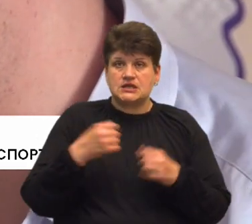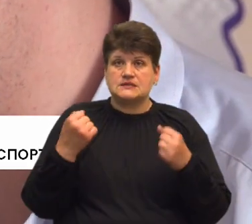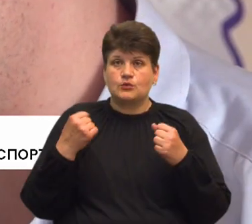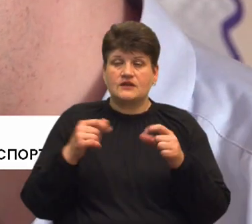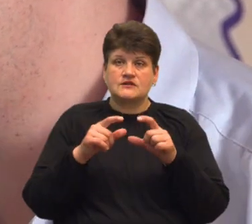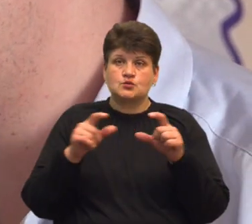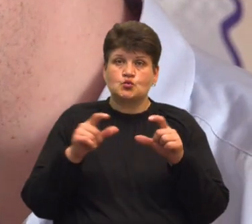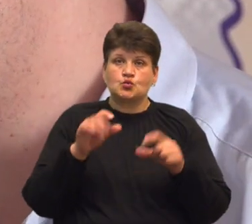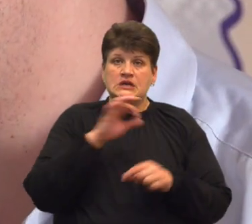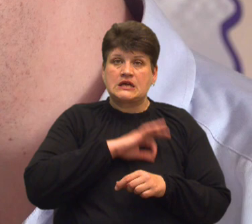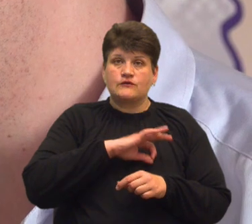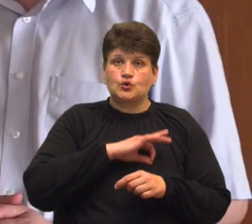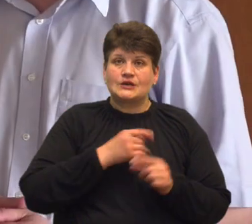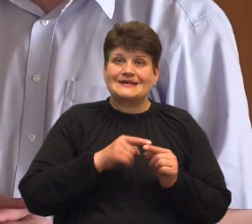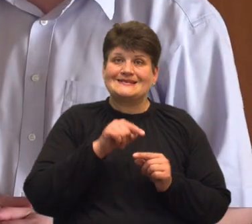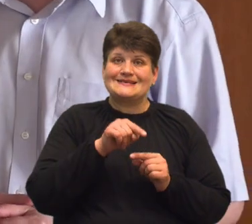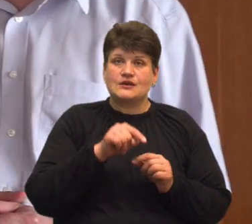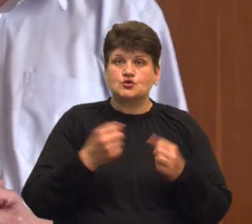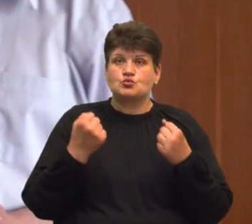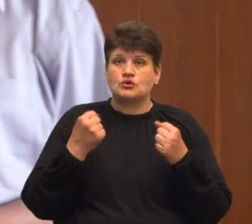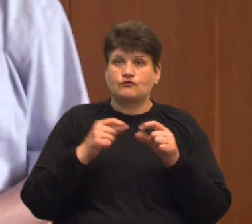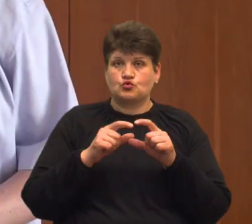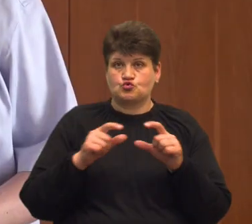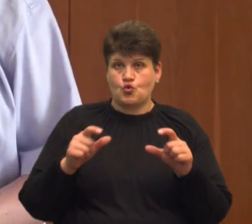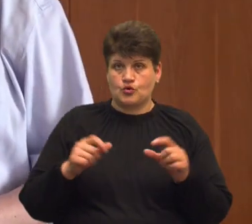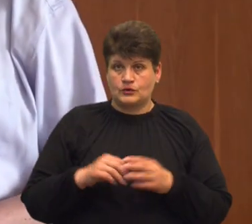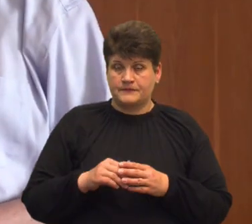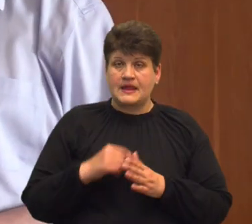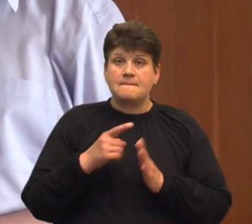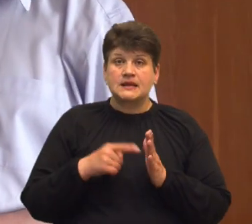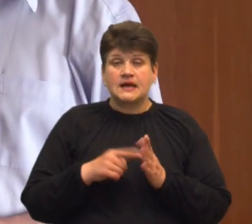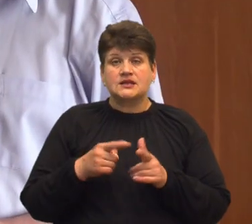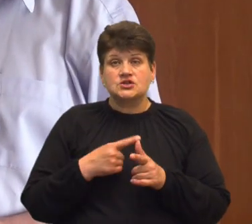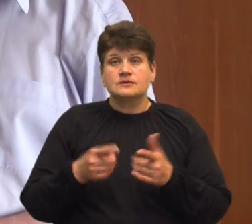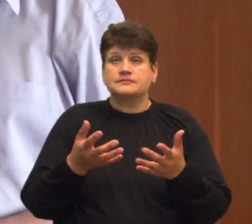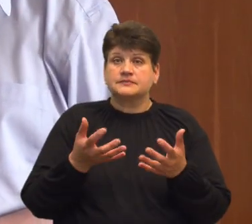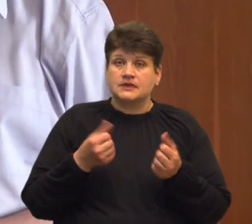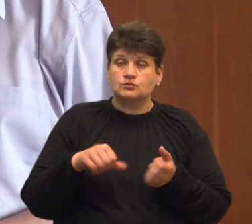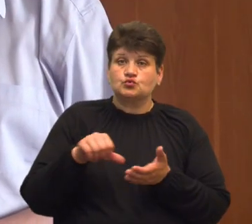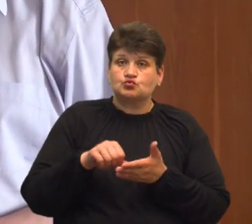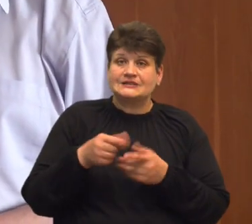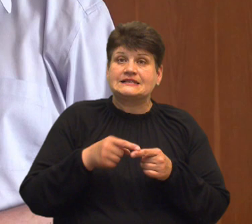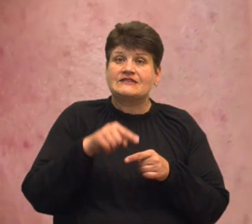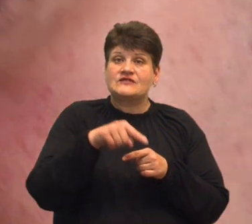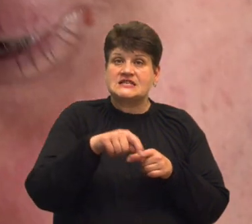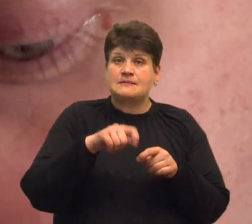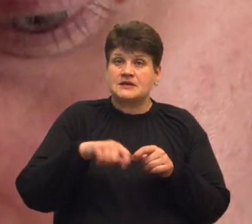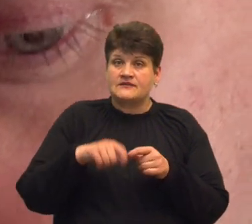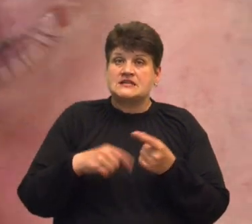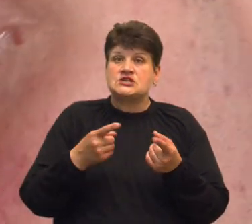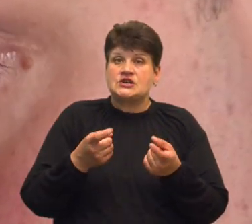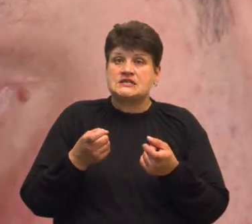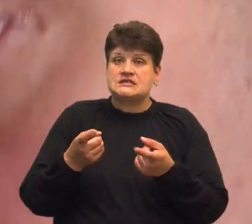використовуються цією спортивною школою. На запитання, чи братимуть представники облради участь у цій перевірці та чи залучатимуть